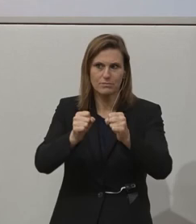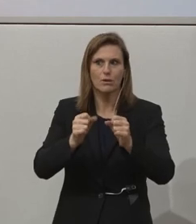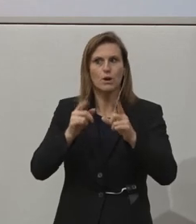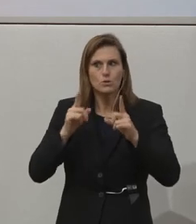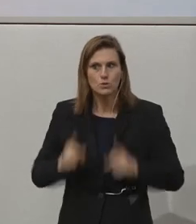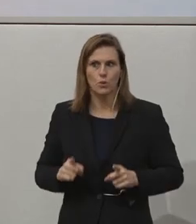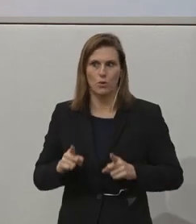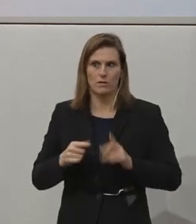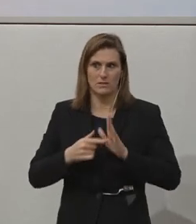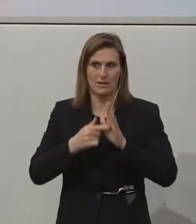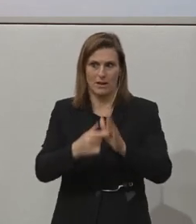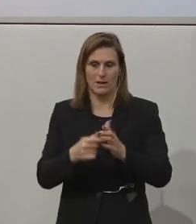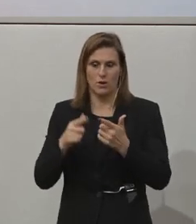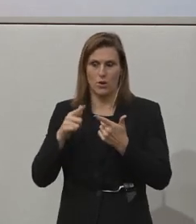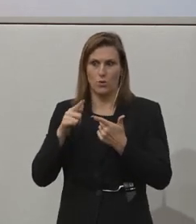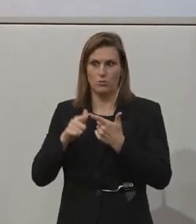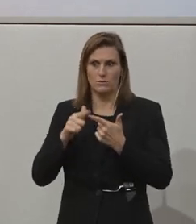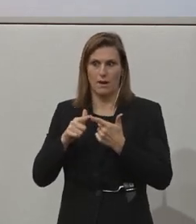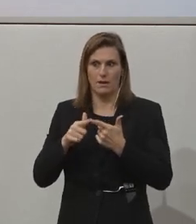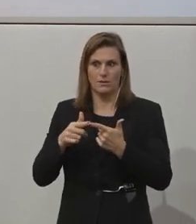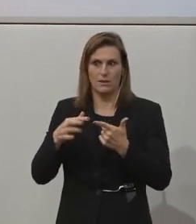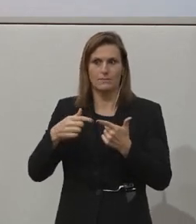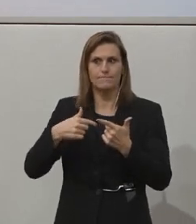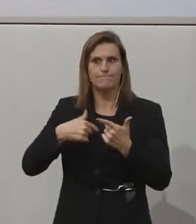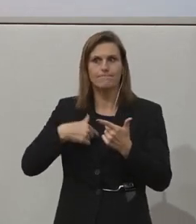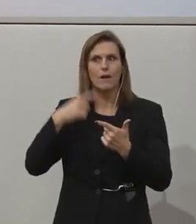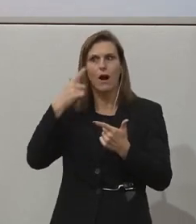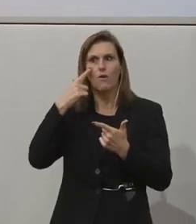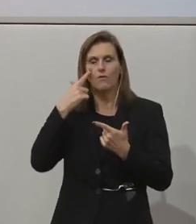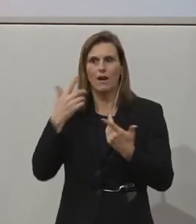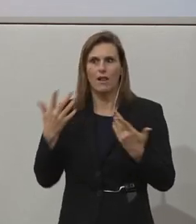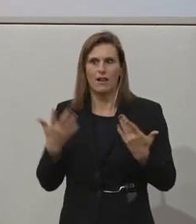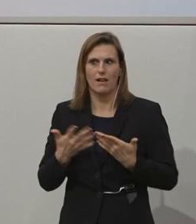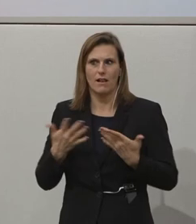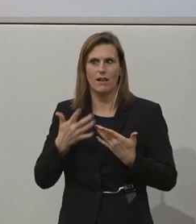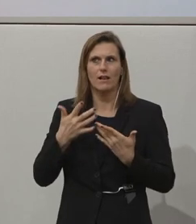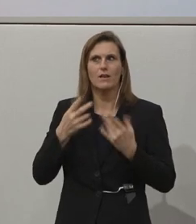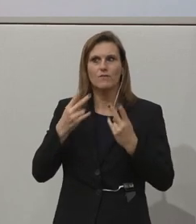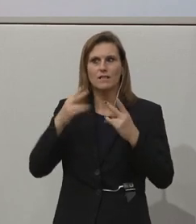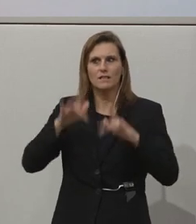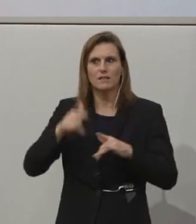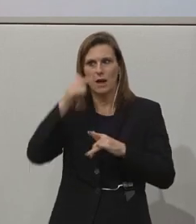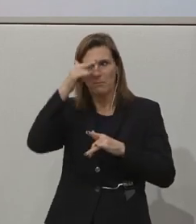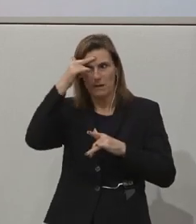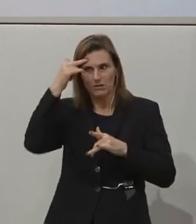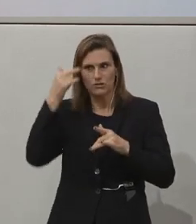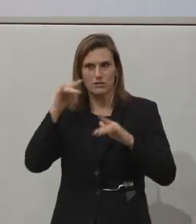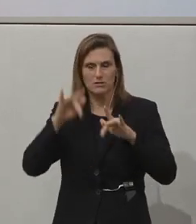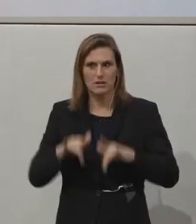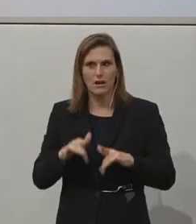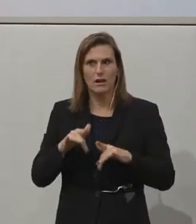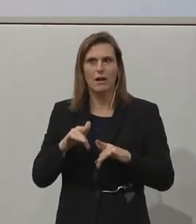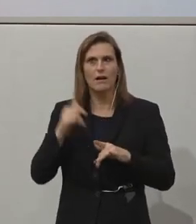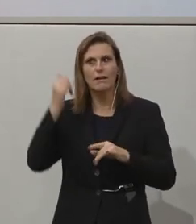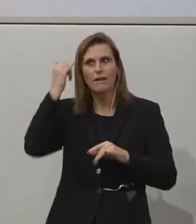Und das Zweite, was mir aufgefallen ist, ist, dass es sehr wichtig ist, dass es Menschen gibt, die gute